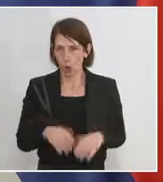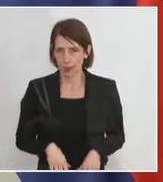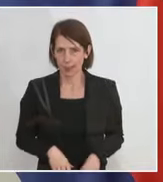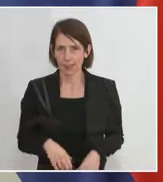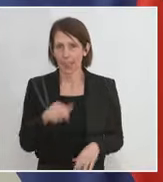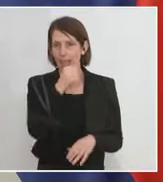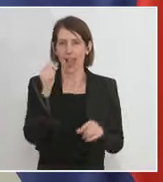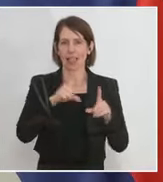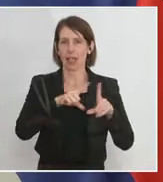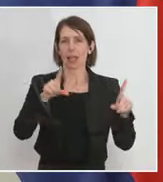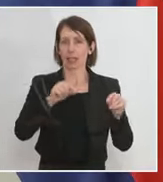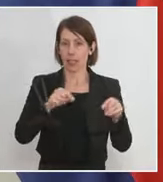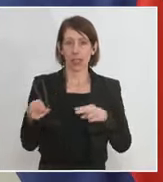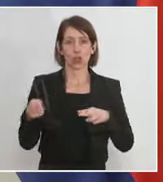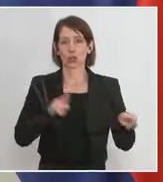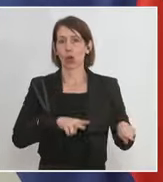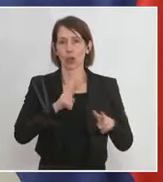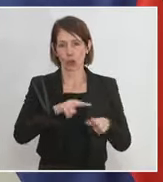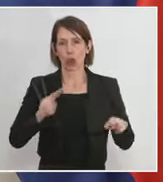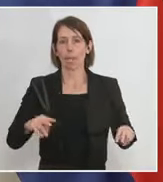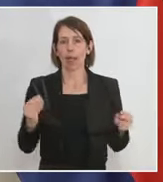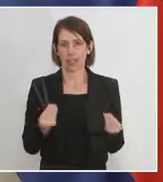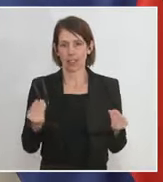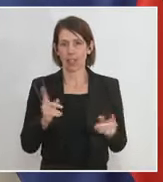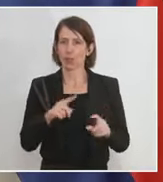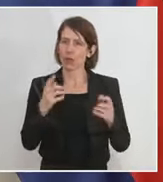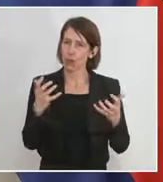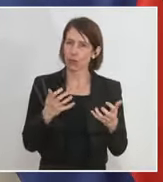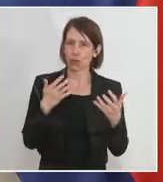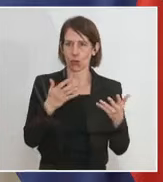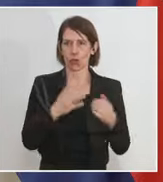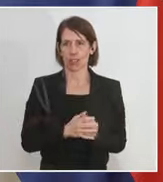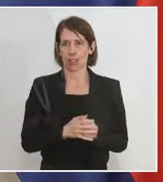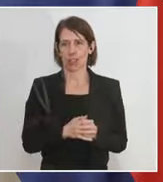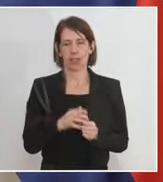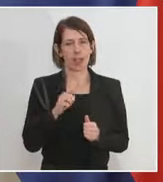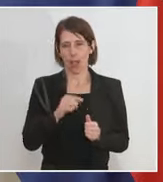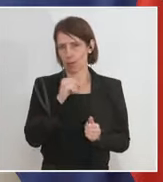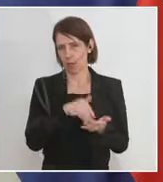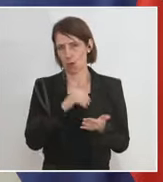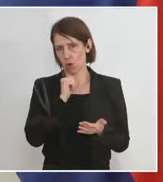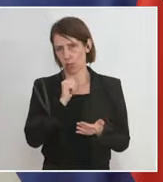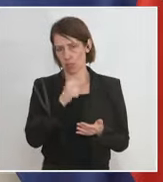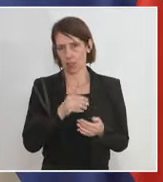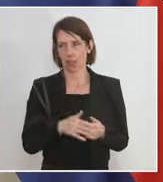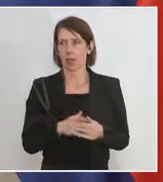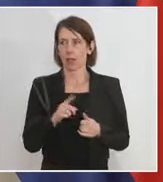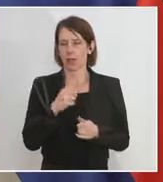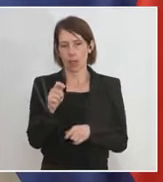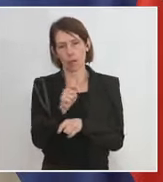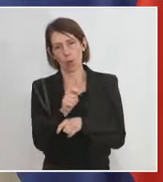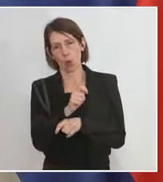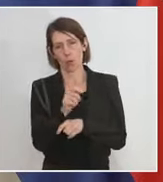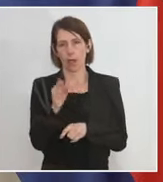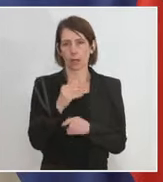Ticket zurück in diese Normalität, die wir uns alle so sehr wünschen. Aber wir sind noch nicht da und wir beobachten natürlich gemeinsam mit den